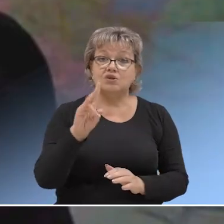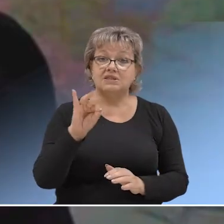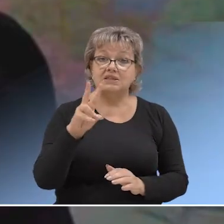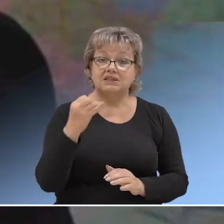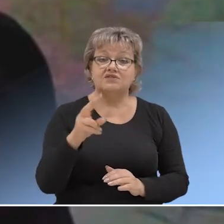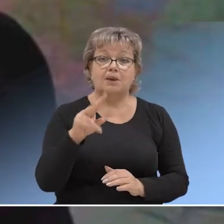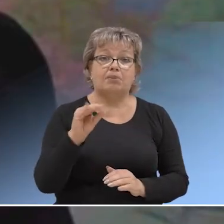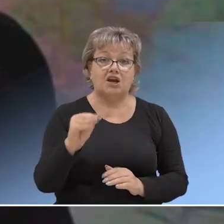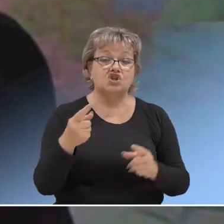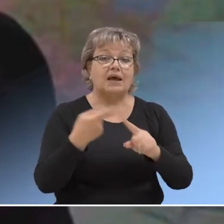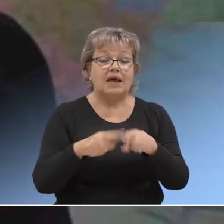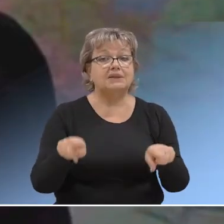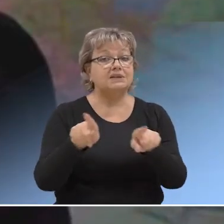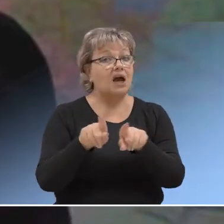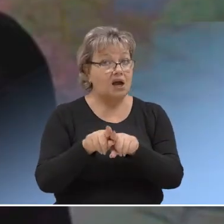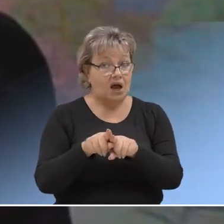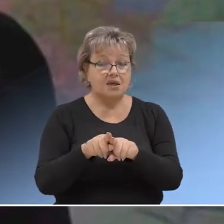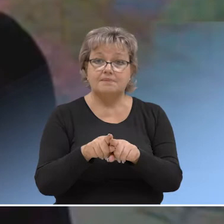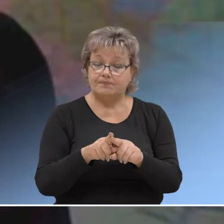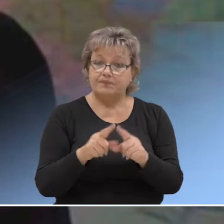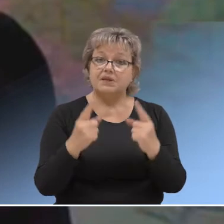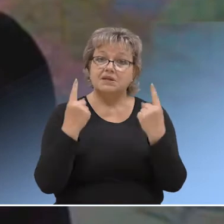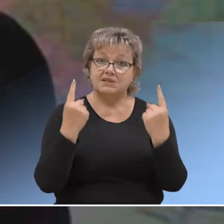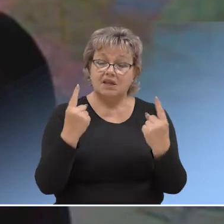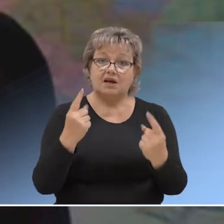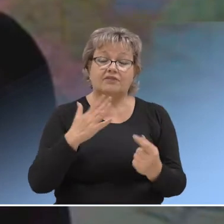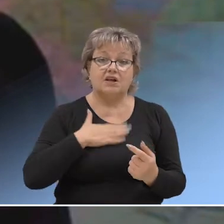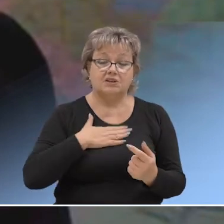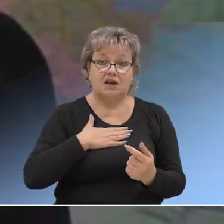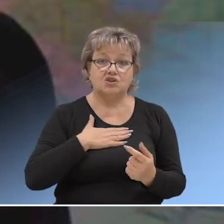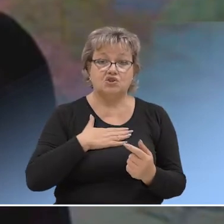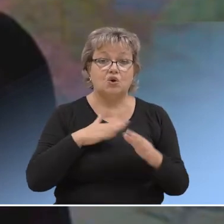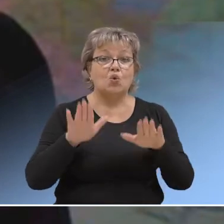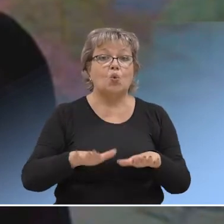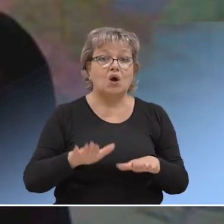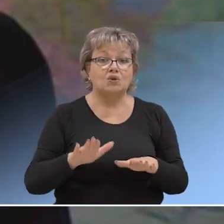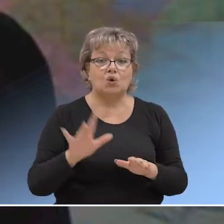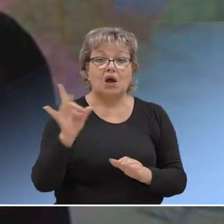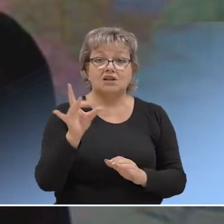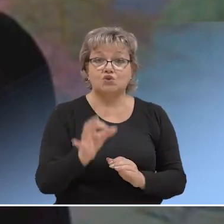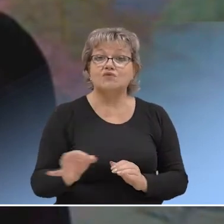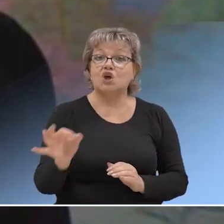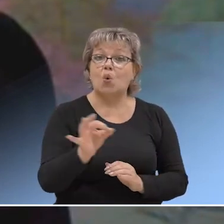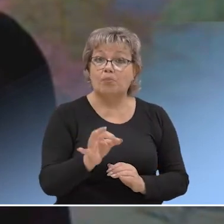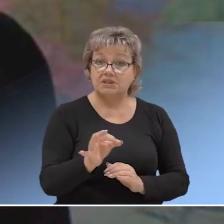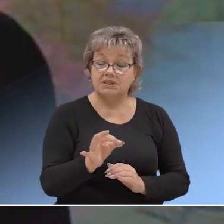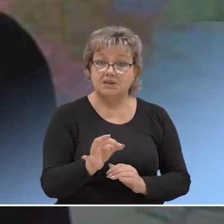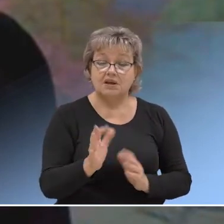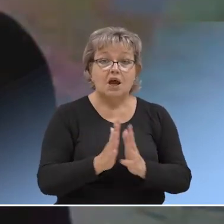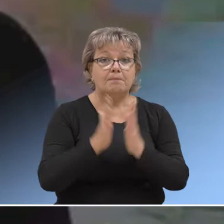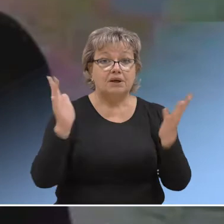Константиновский пляж – это такая, скажем так, знаковая, наш знаковый уголок Ростовской области.